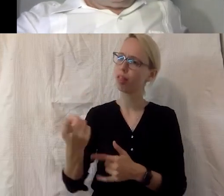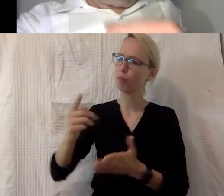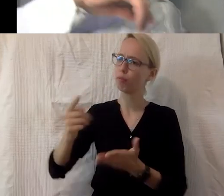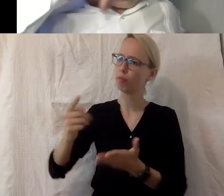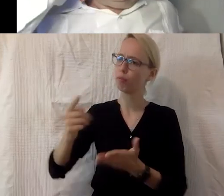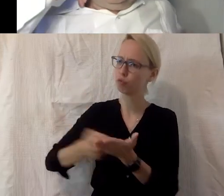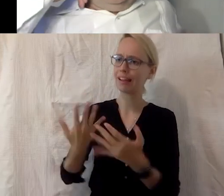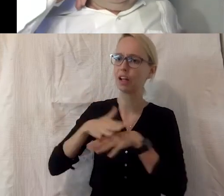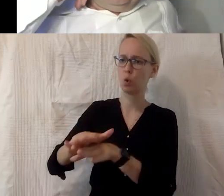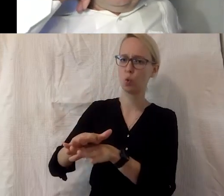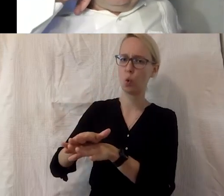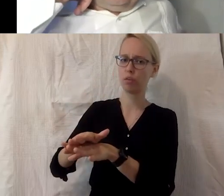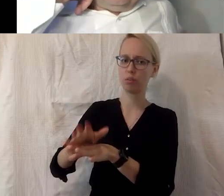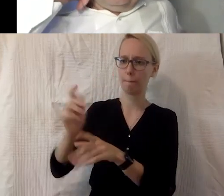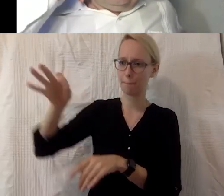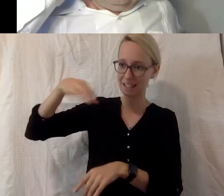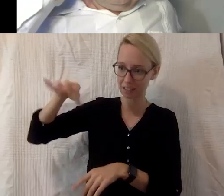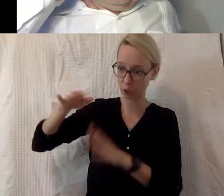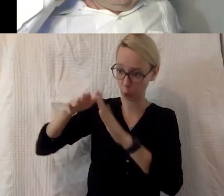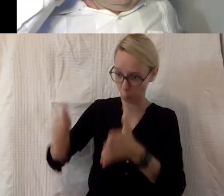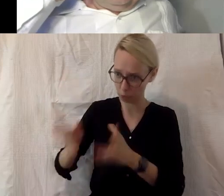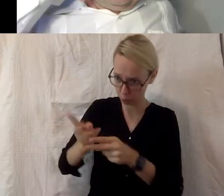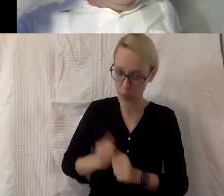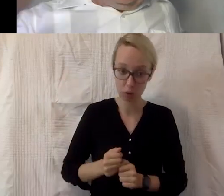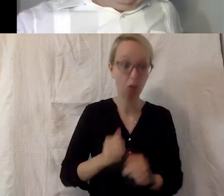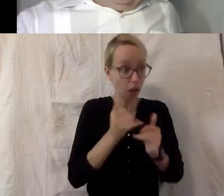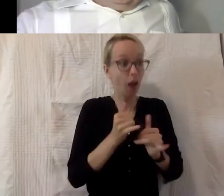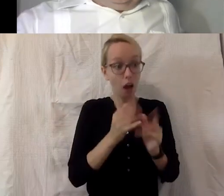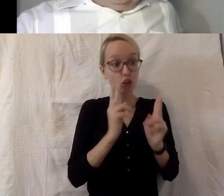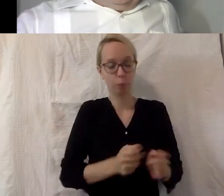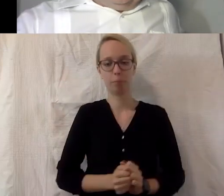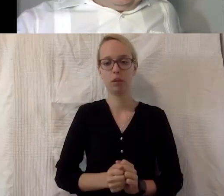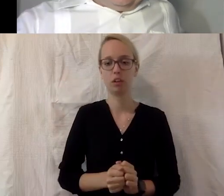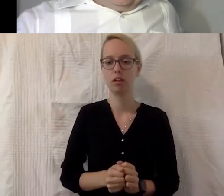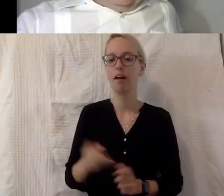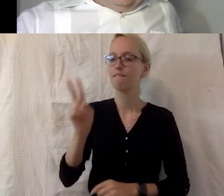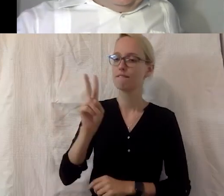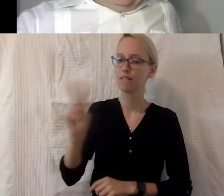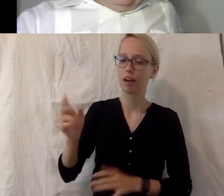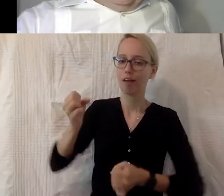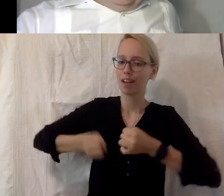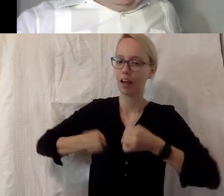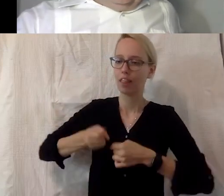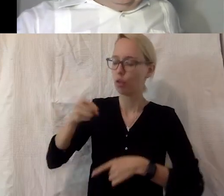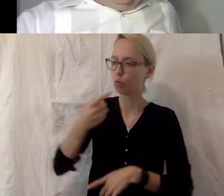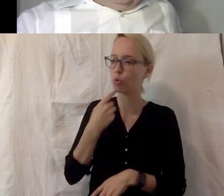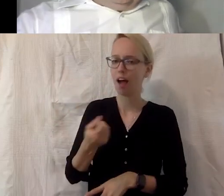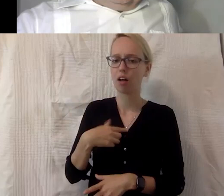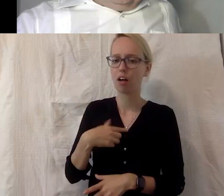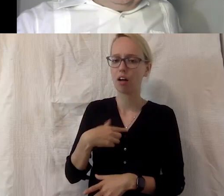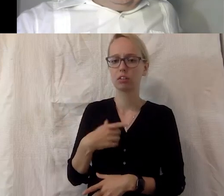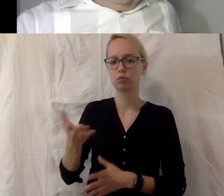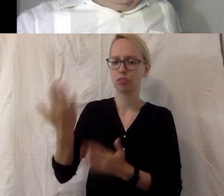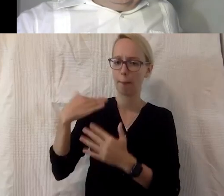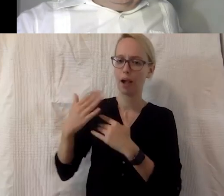Natürlich. Ja. Verena, du warst ja nun mal Behindertenbeauftragte der Bundesregierung. Wie siehst du das? Also vielleicht für die Zuschauerinnen und